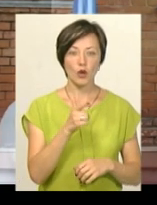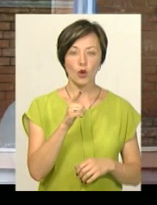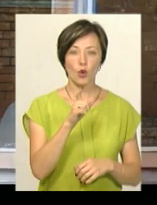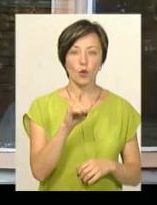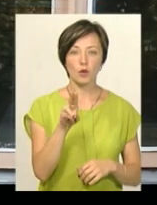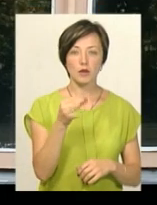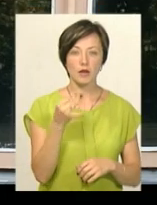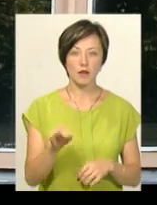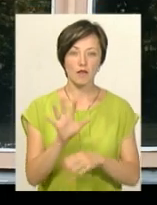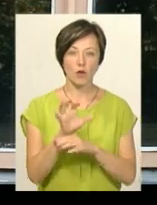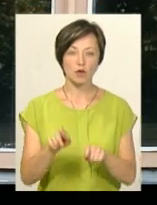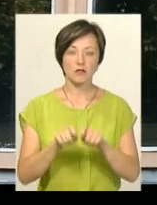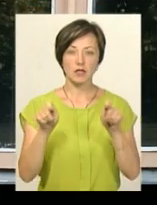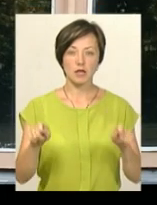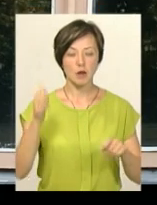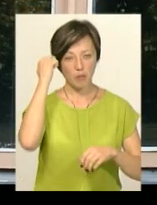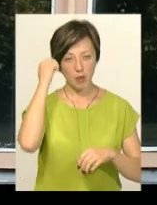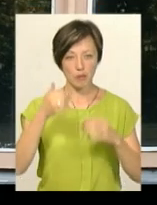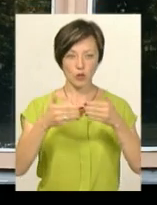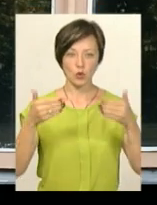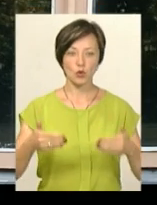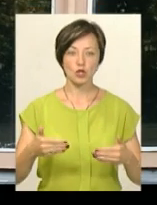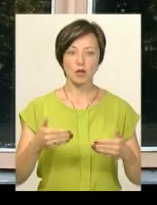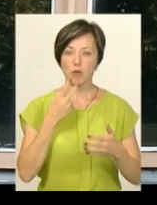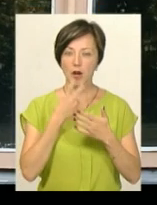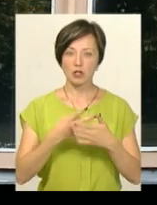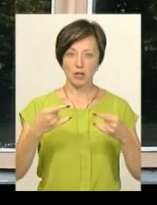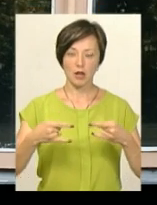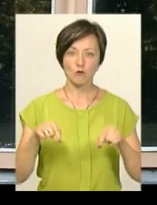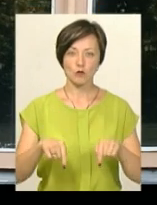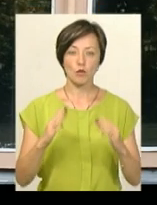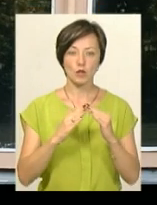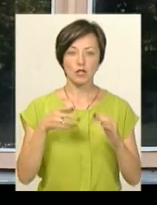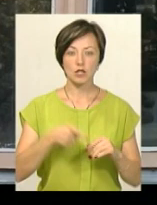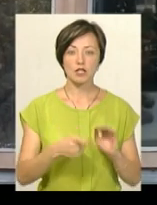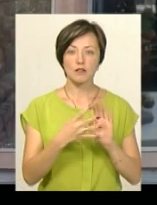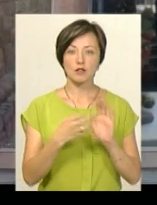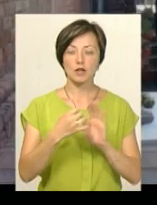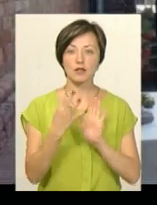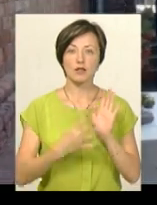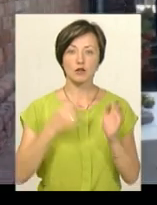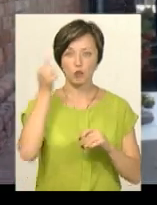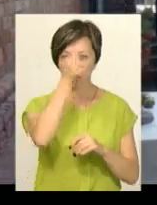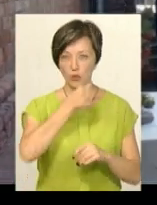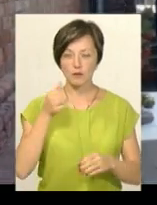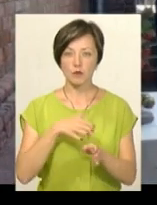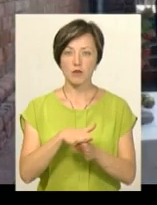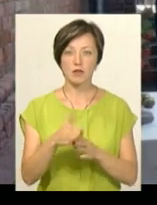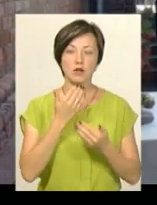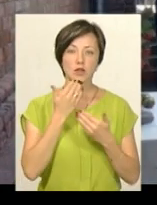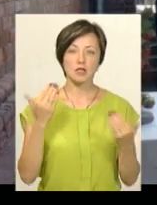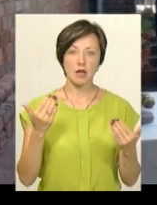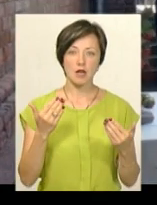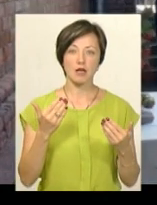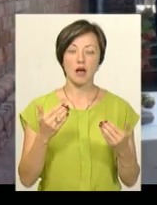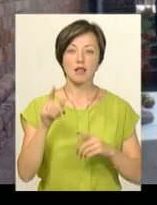Фото з відкриття пам'ятної дошки ви зараз бачите на екрані. Саме у цьому будинку у 1919 році відбувалась остання